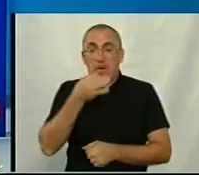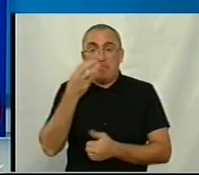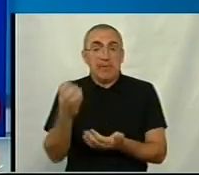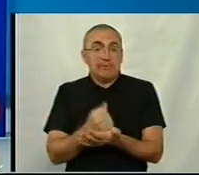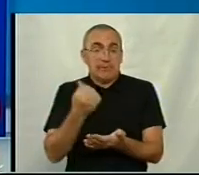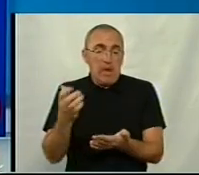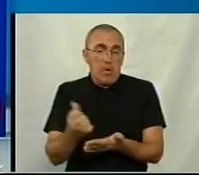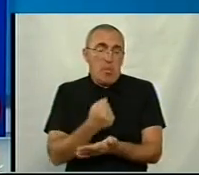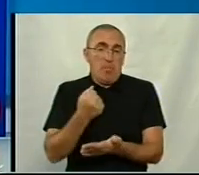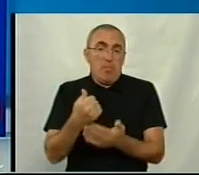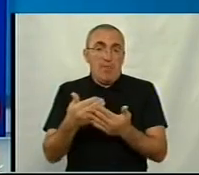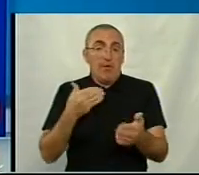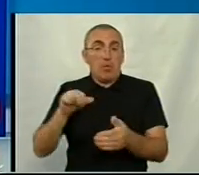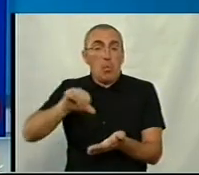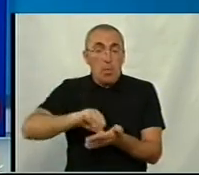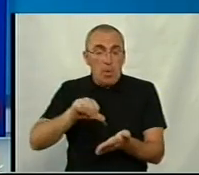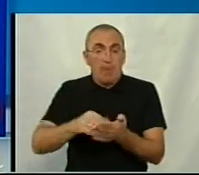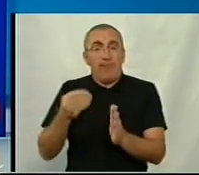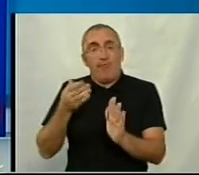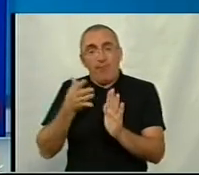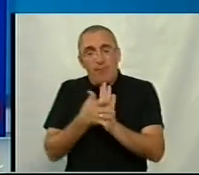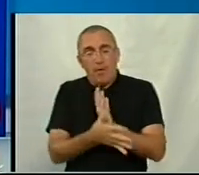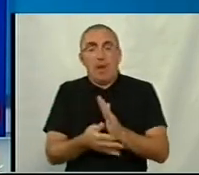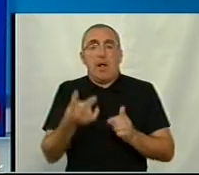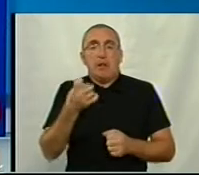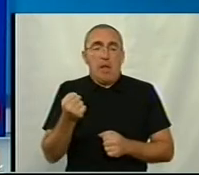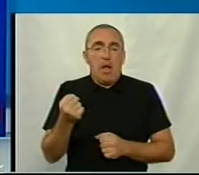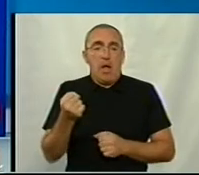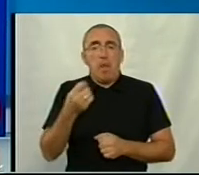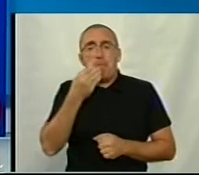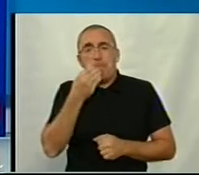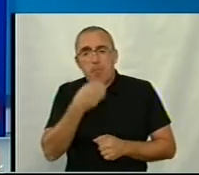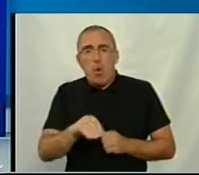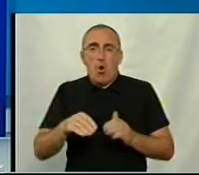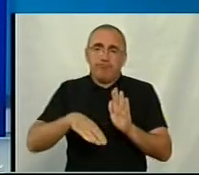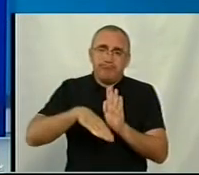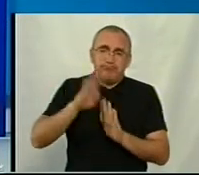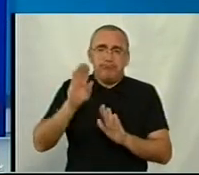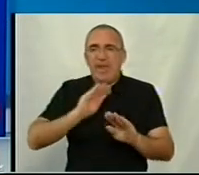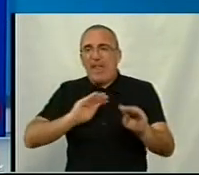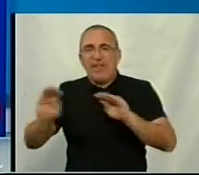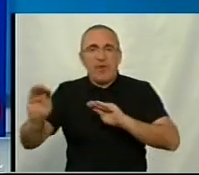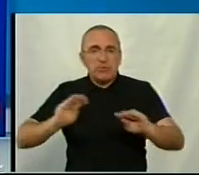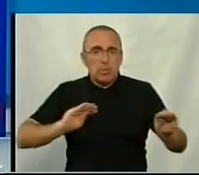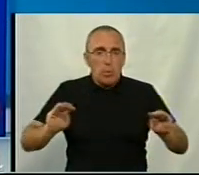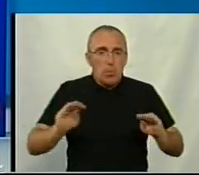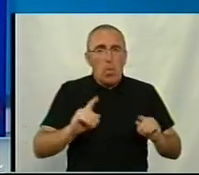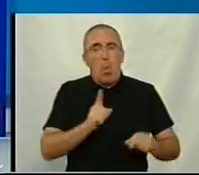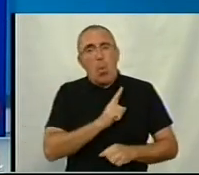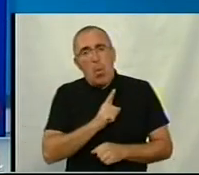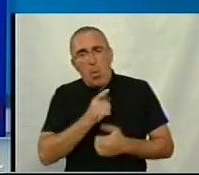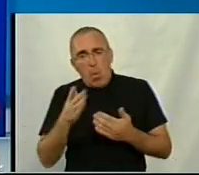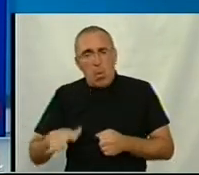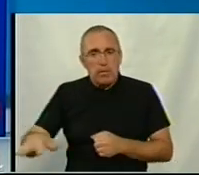заробляємо від участі, ми їх витрачаємо сугубо на поліпшення, покращення інфраструктури, охорону